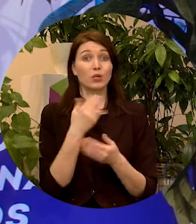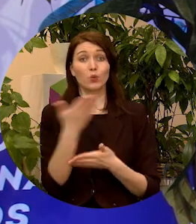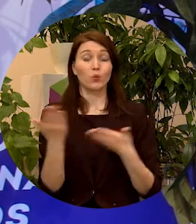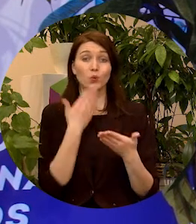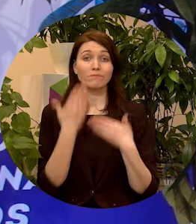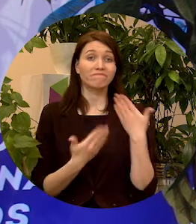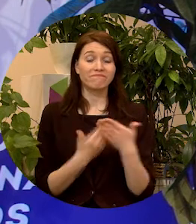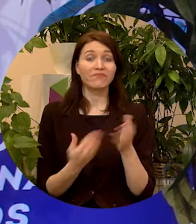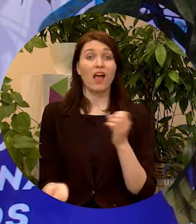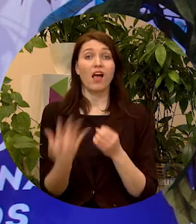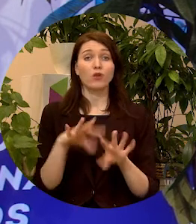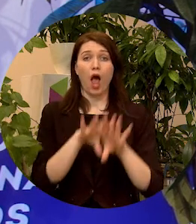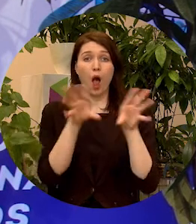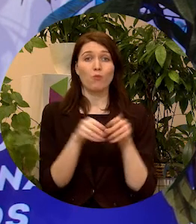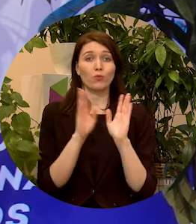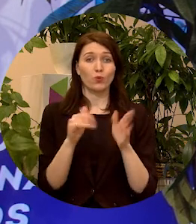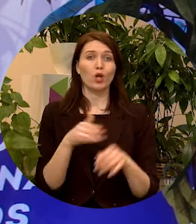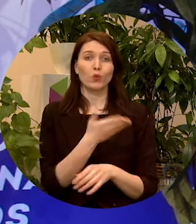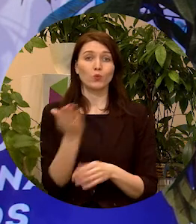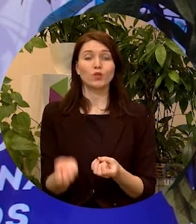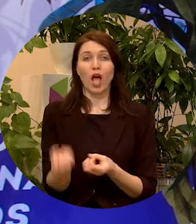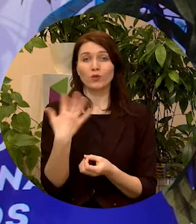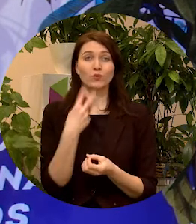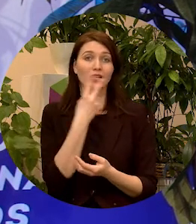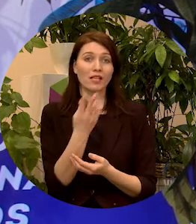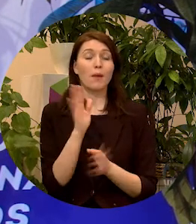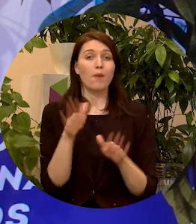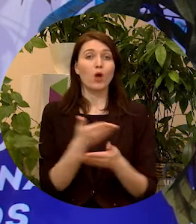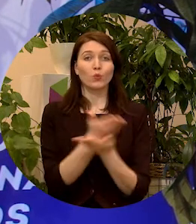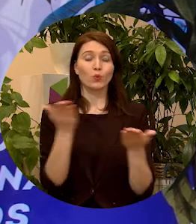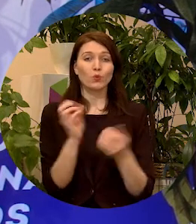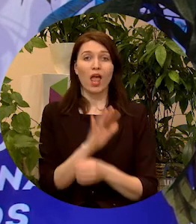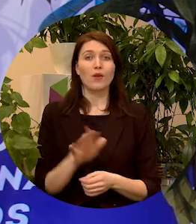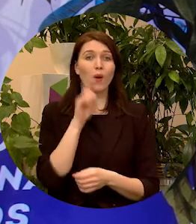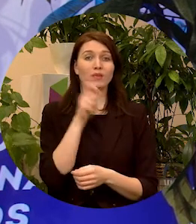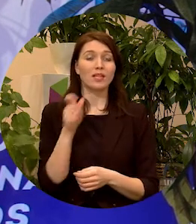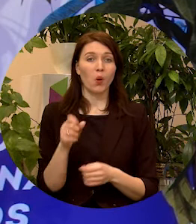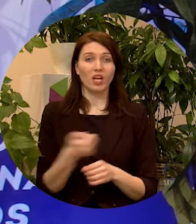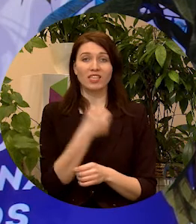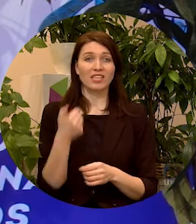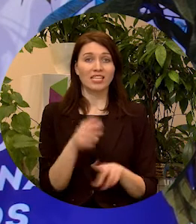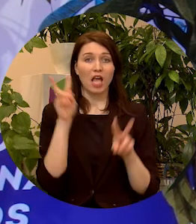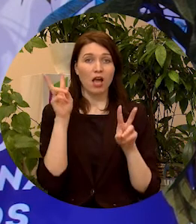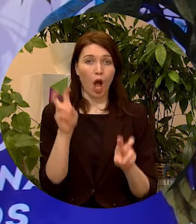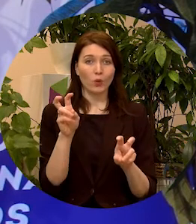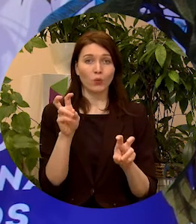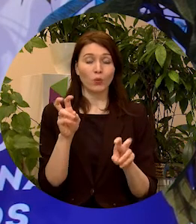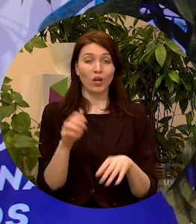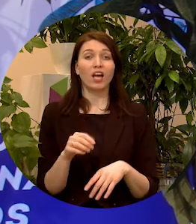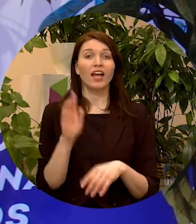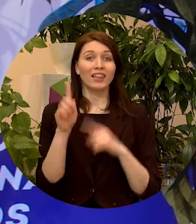atsūtiesiet savu vīziju par jūsu Eiropas jaunatnes gadu, tad